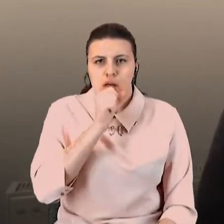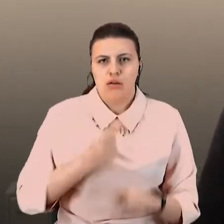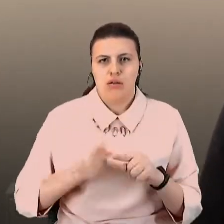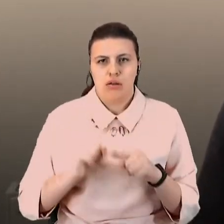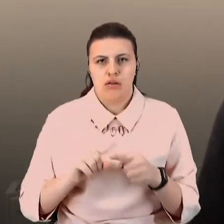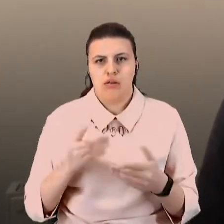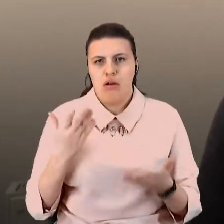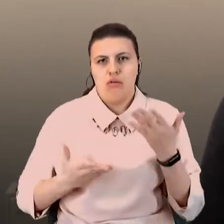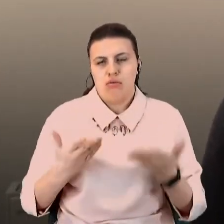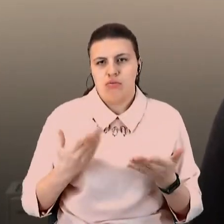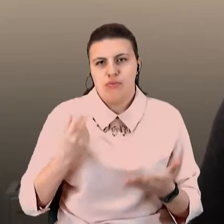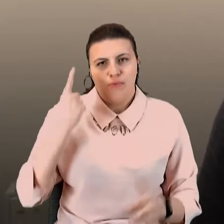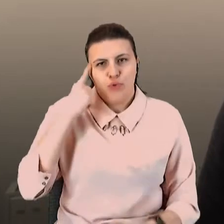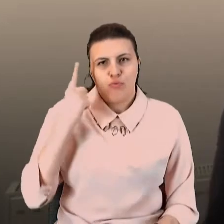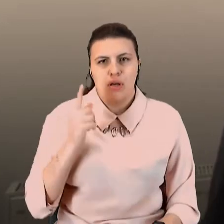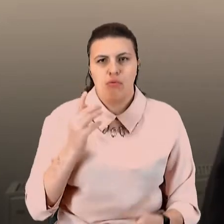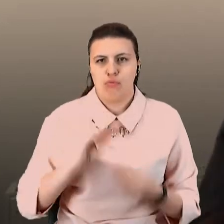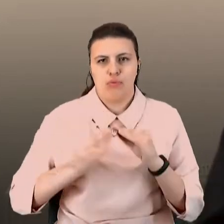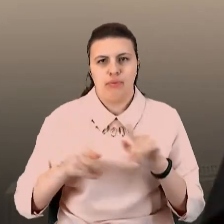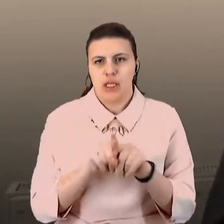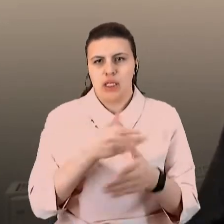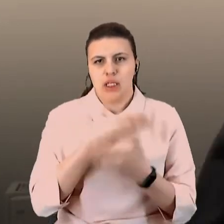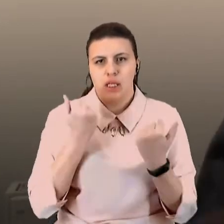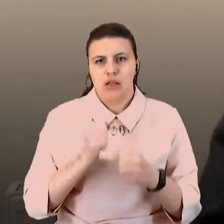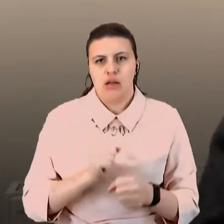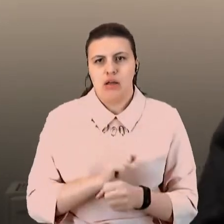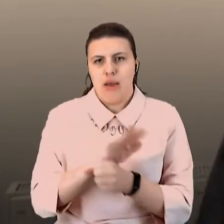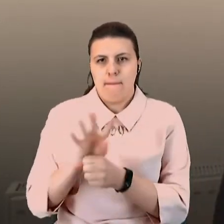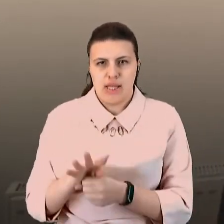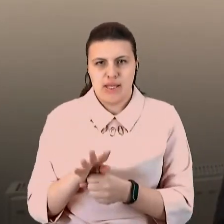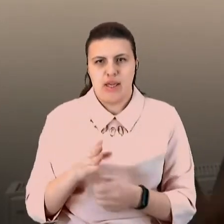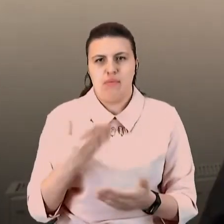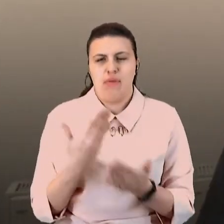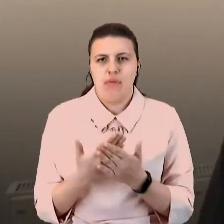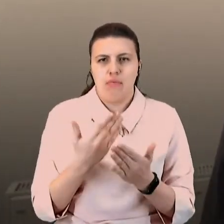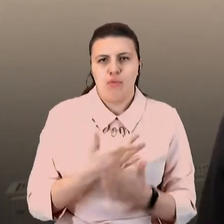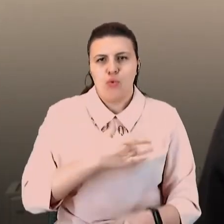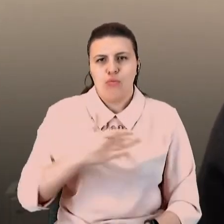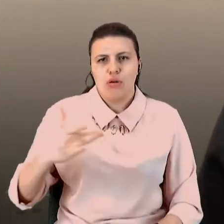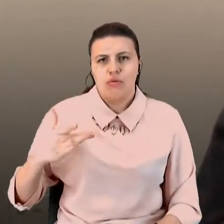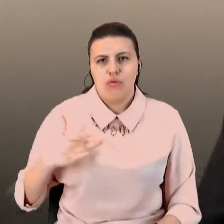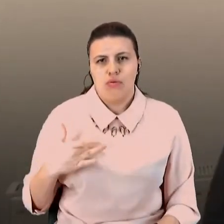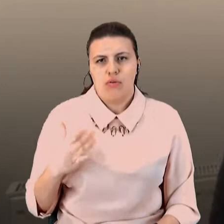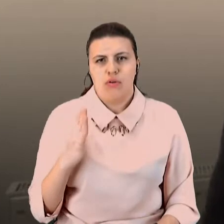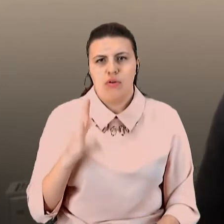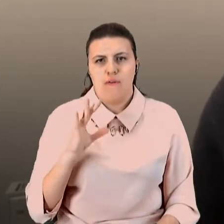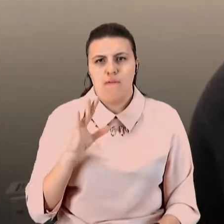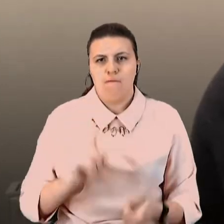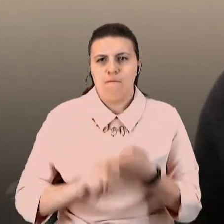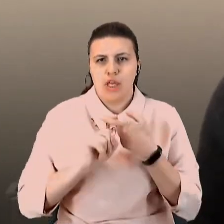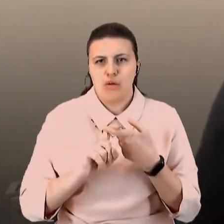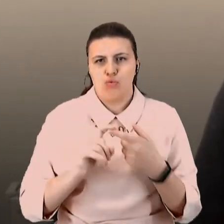хоча не є. Так вот, епідемії інші, туберкуліоза, вірусу іммунодефіцита, гепатита,